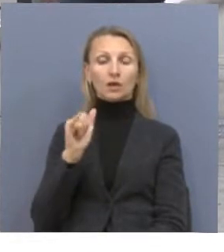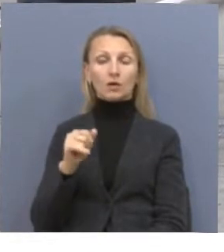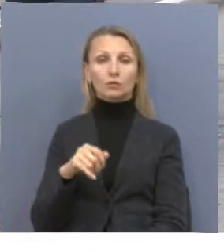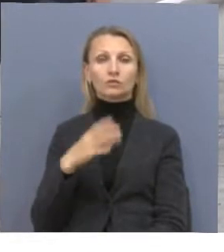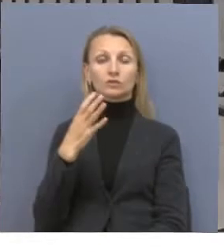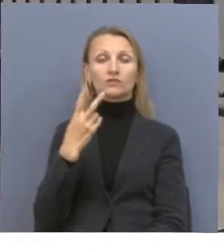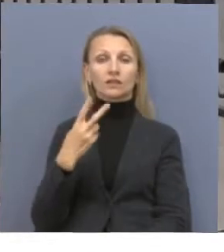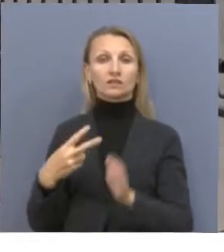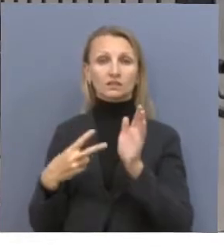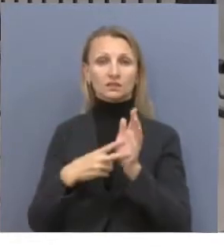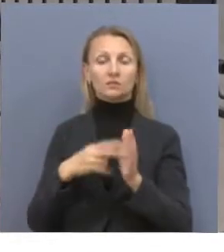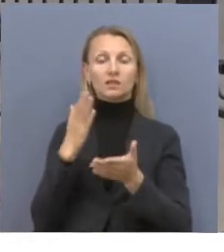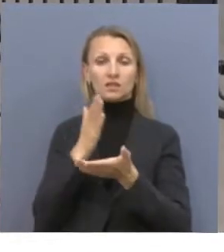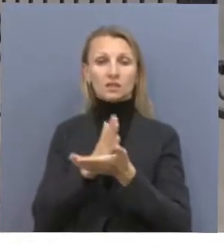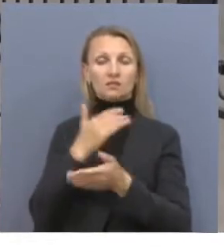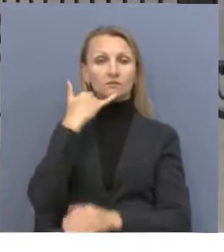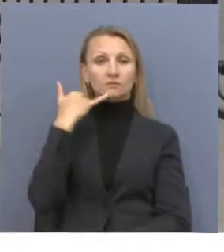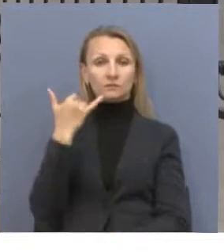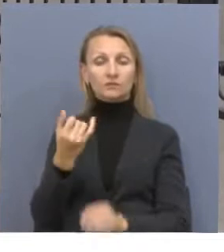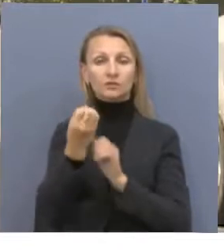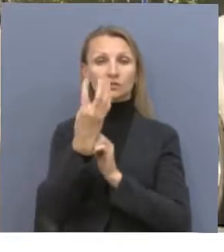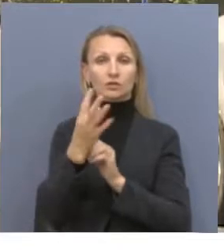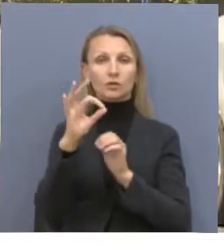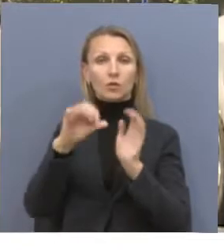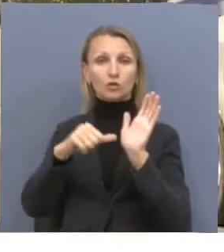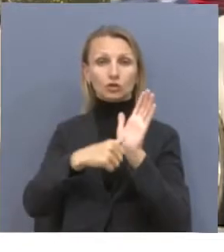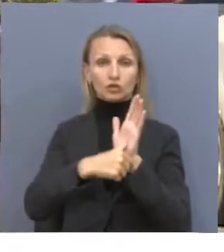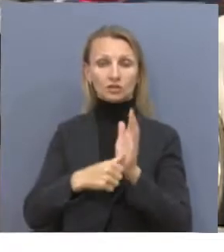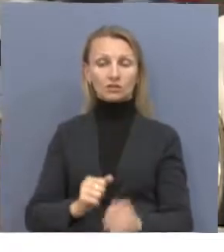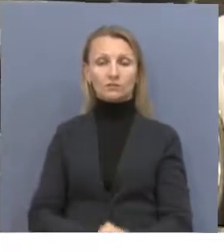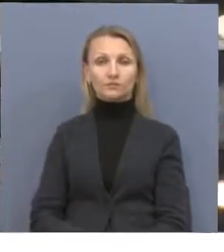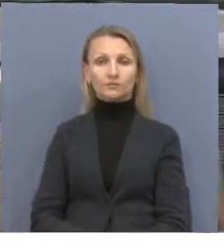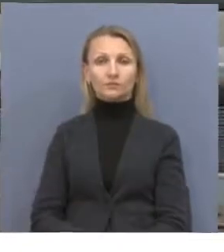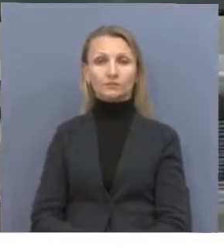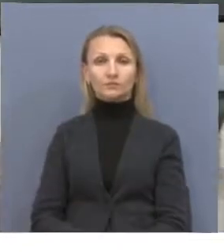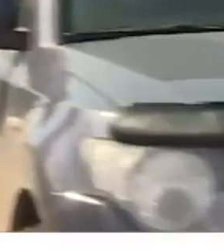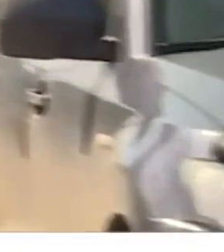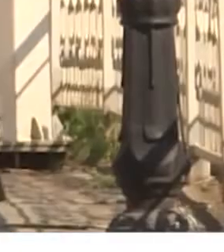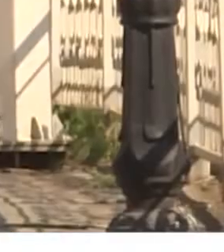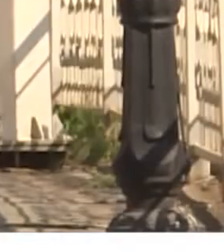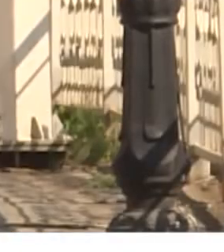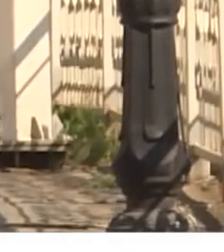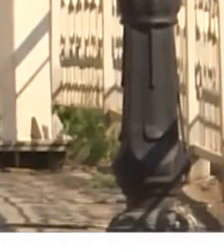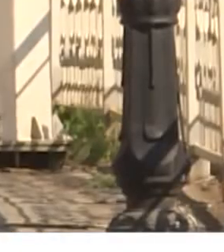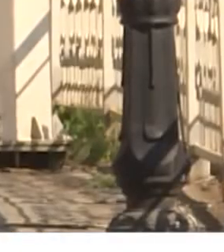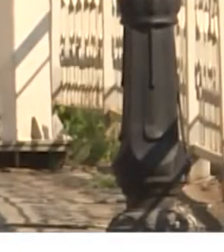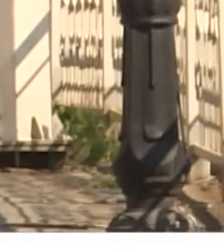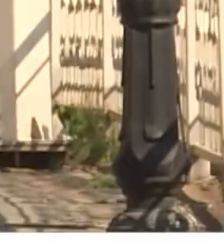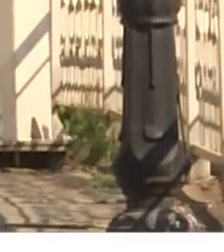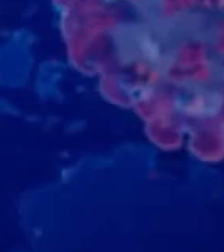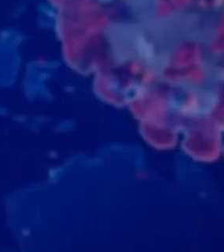Также действуют единые горячая линия 14.06. Мурсултан Ибраев, Азамат Бекамагабетов, Жамбал Балтаев, Курчьяк, Парад.